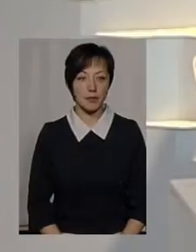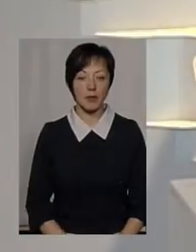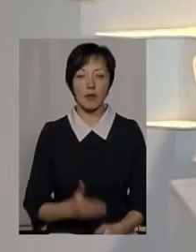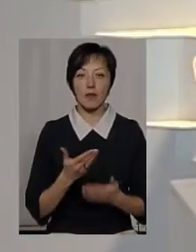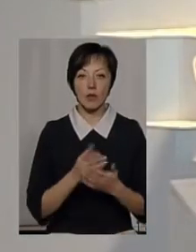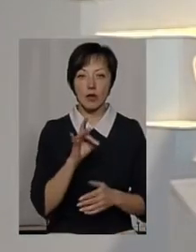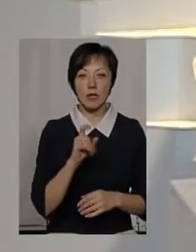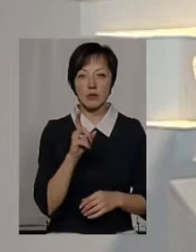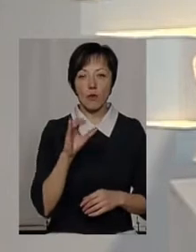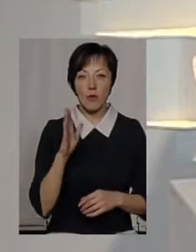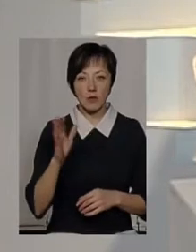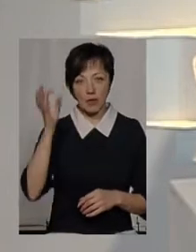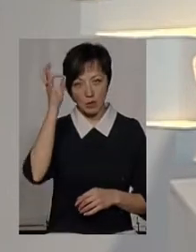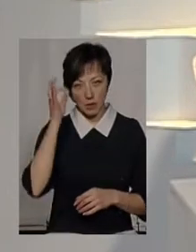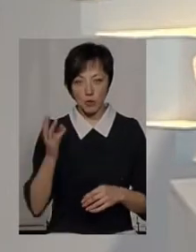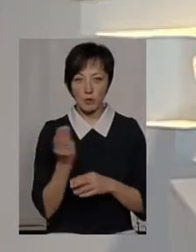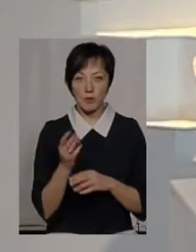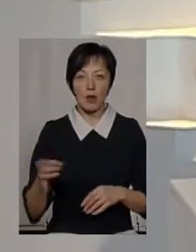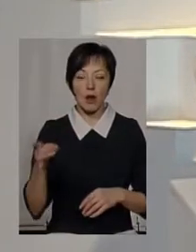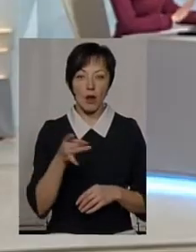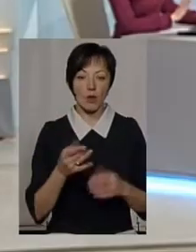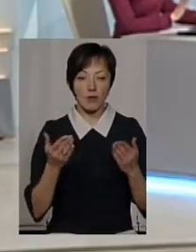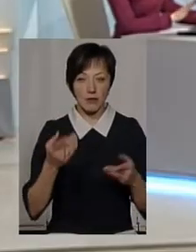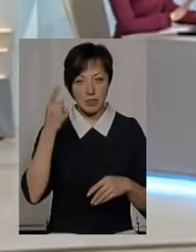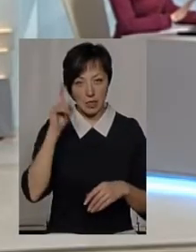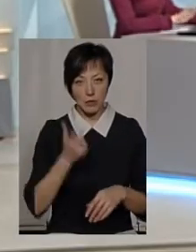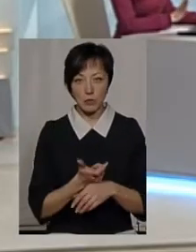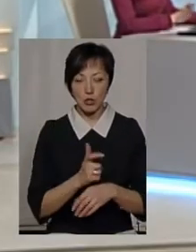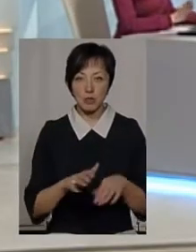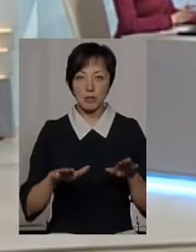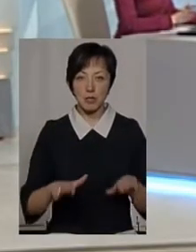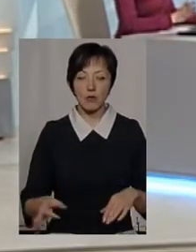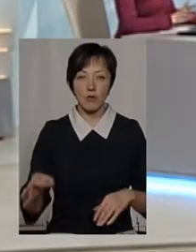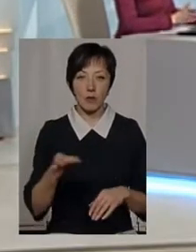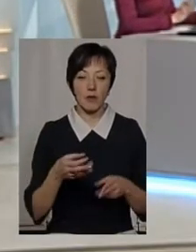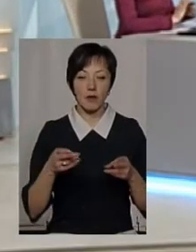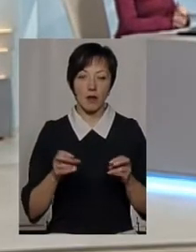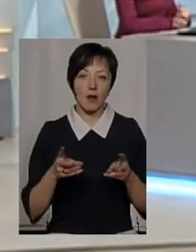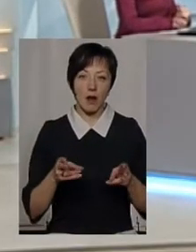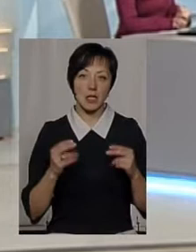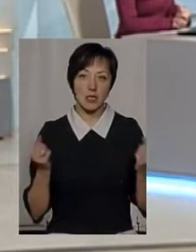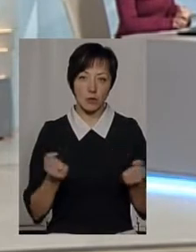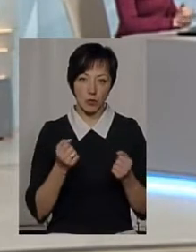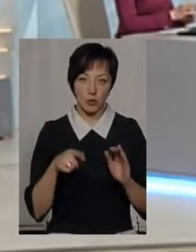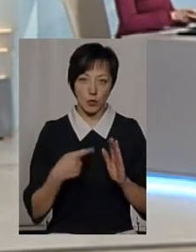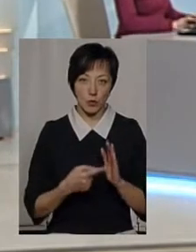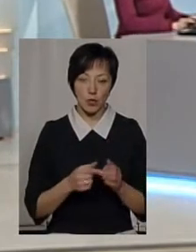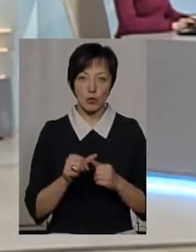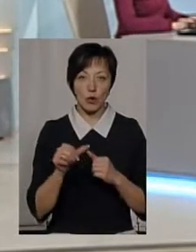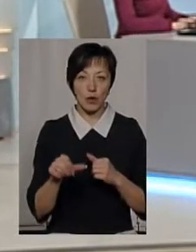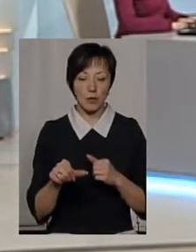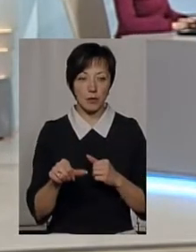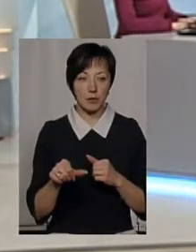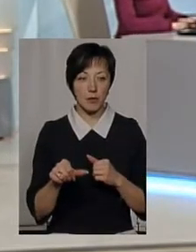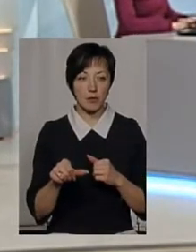Пан Резніков згадав про Шепетівський район, де є раки, але ви ж, напевно, знаєте більше місць на Хмельниччині, де раки зимують. Ну, зокрема,